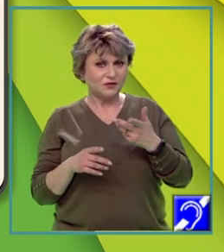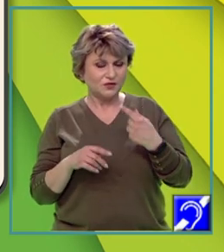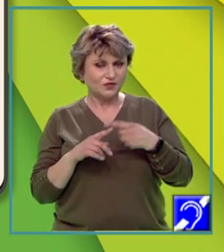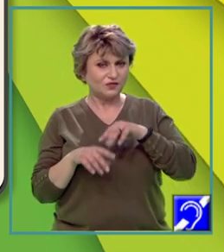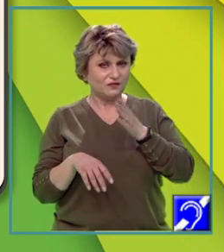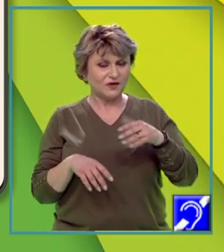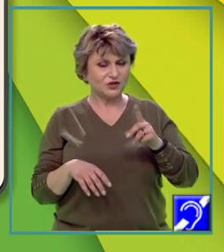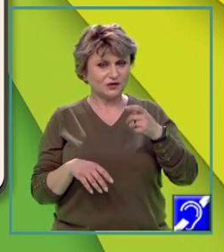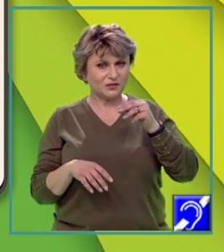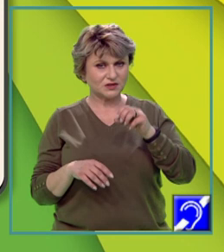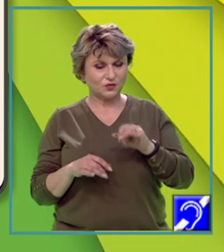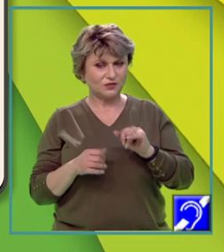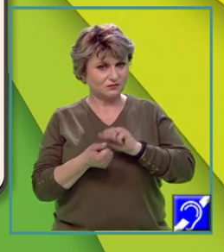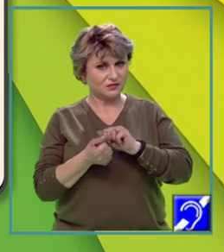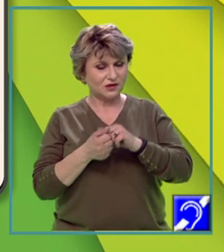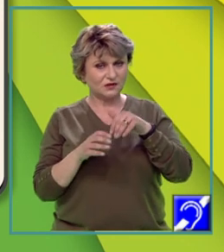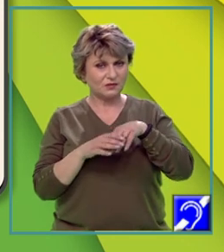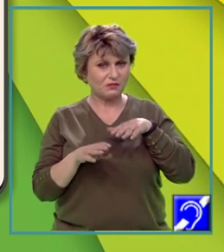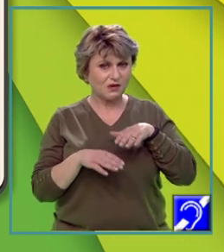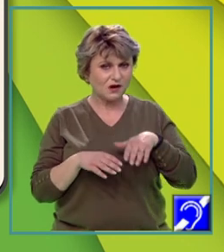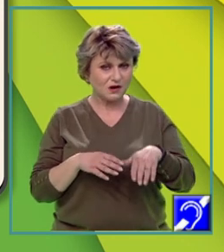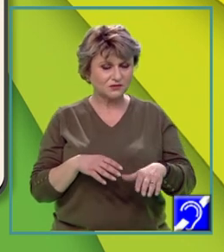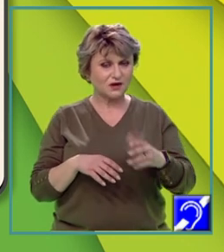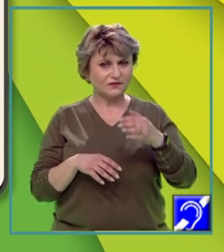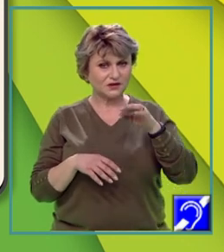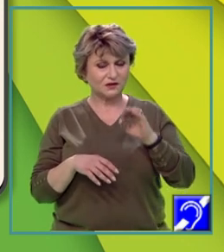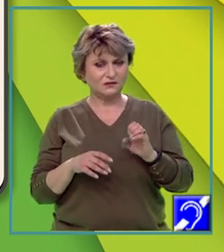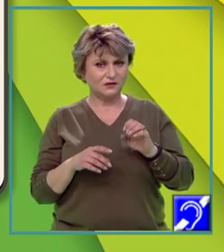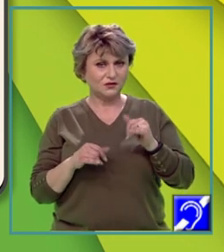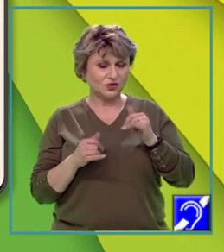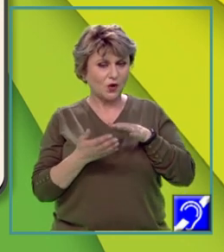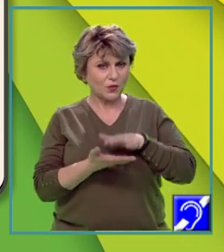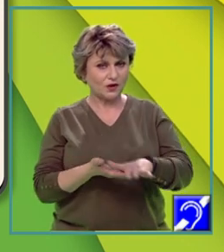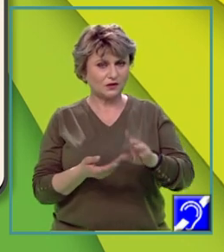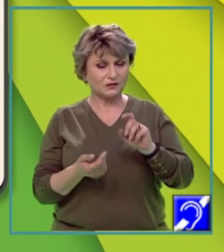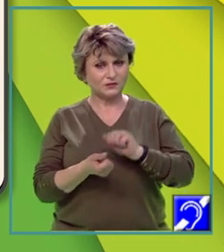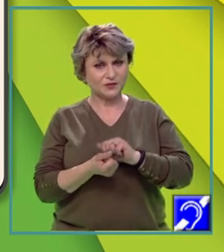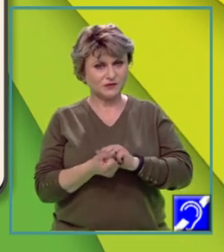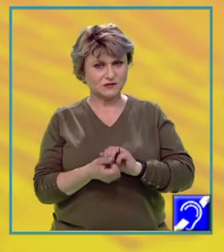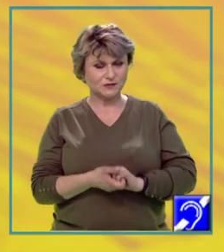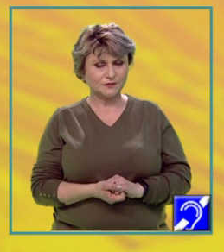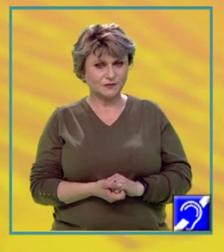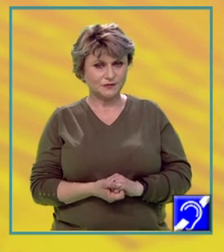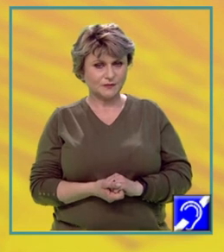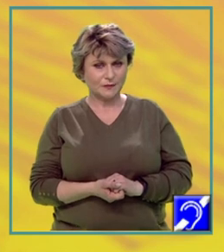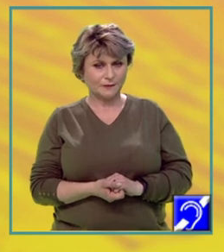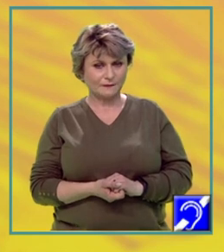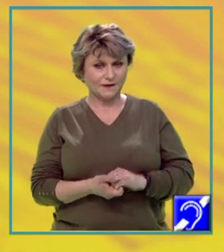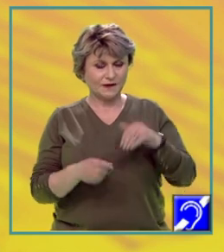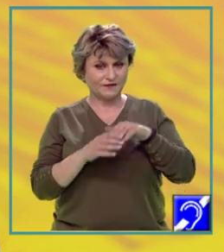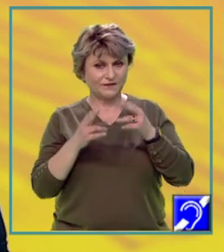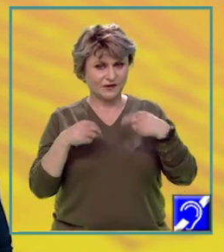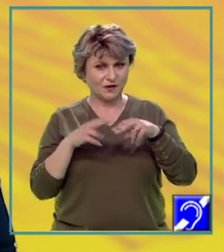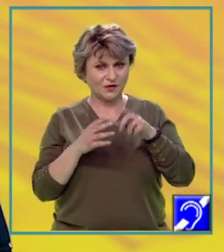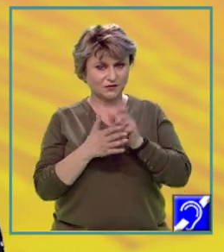cu voi și depresiuni, terenuri în pantă, afectate de prăbușiri, alunecări de teren. În finalul